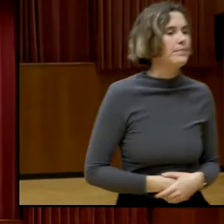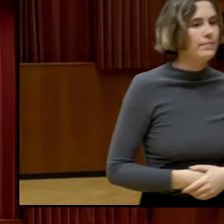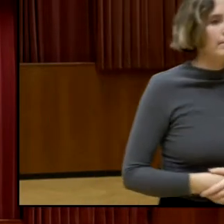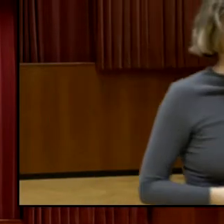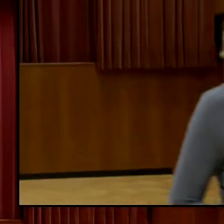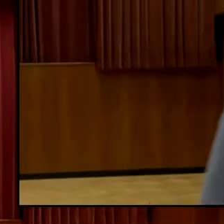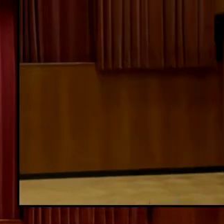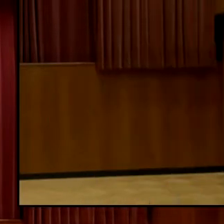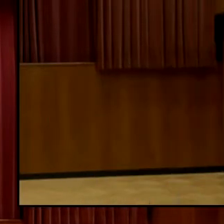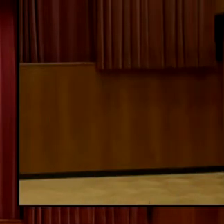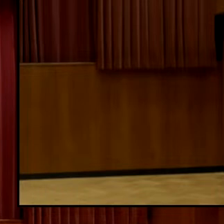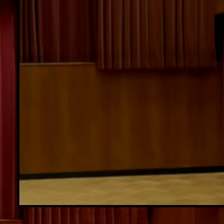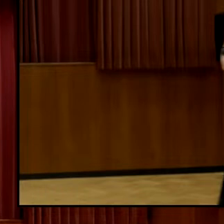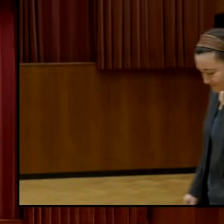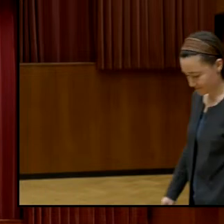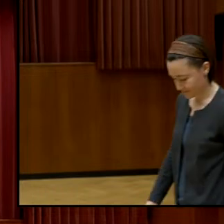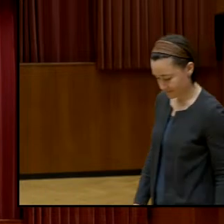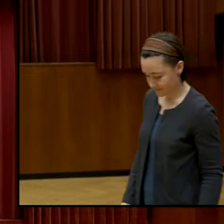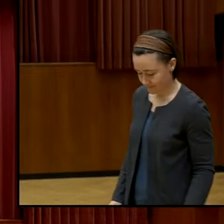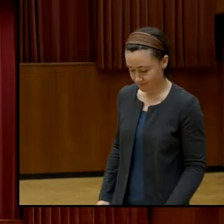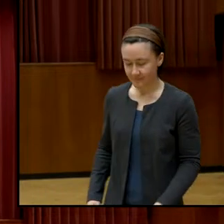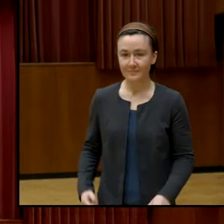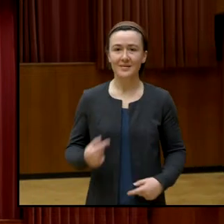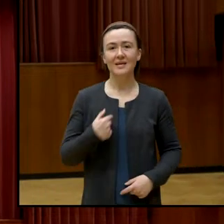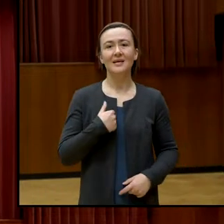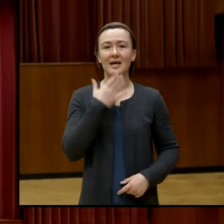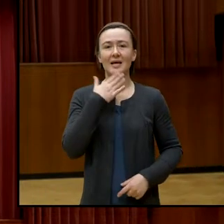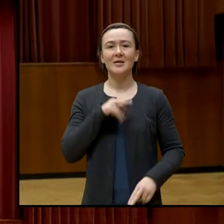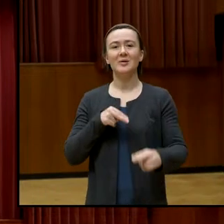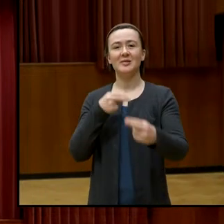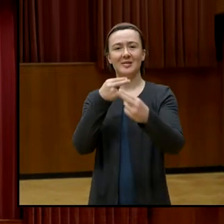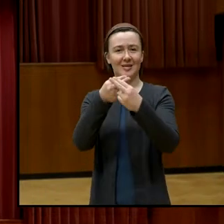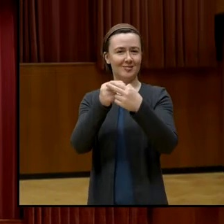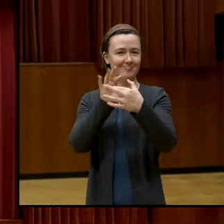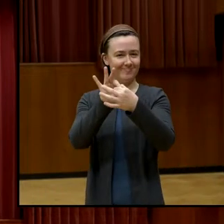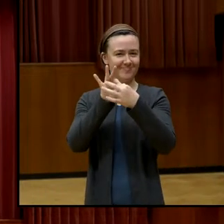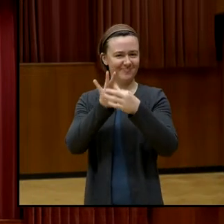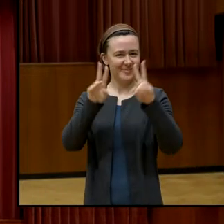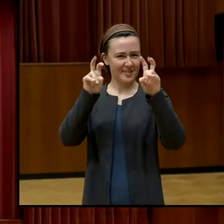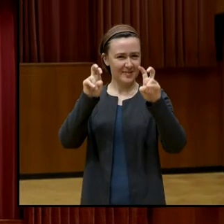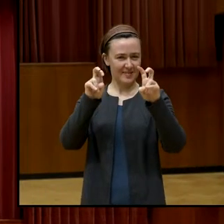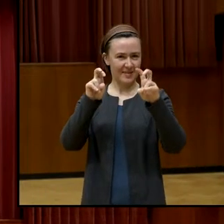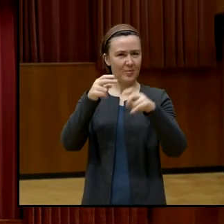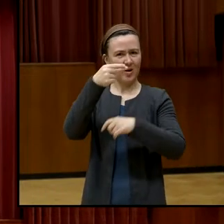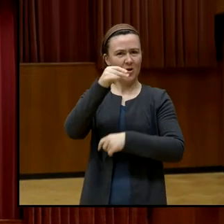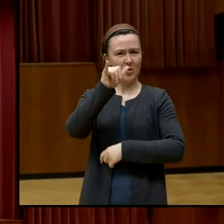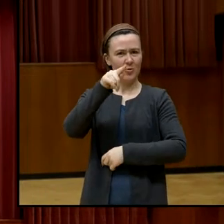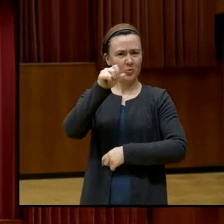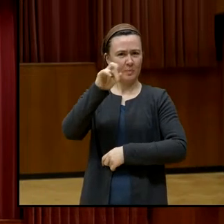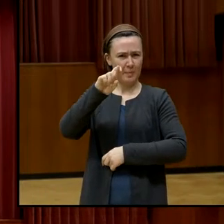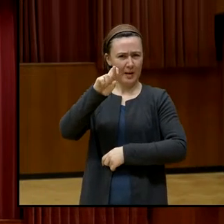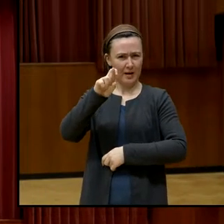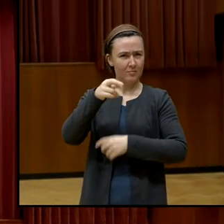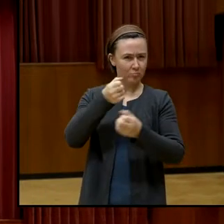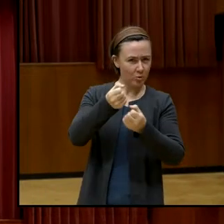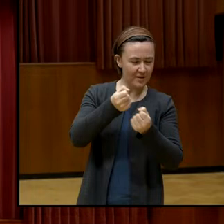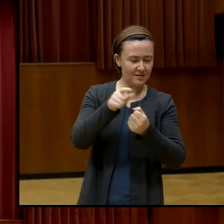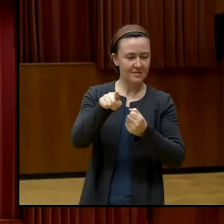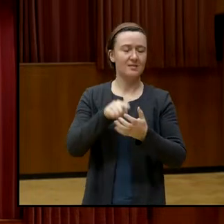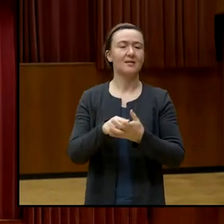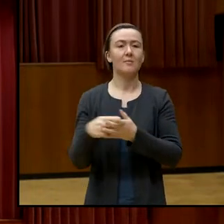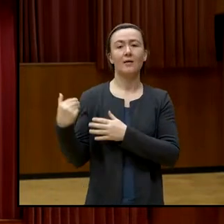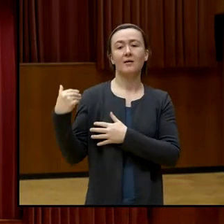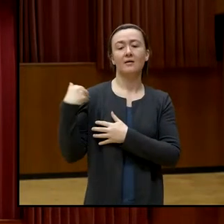Zu diesem Hyperkapitalismus, zu diesem Hyperthema wollte ich noch was sagen, Überpolitik. Jetzt war vor kurzem eine sehr interessante